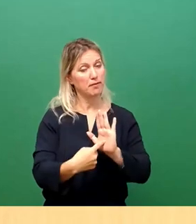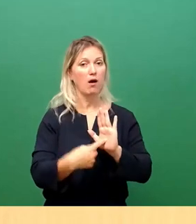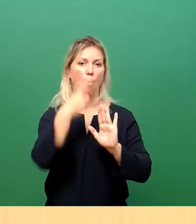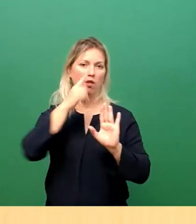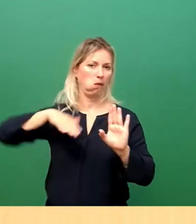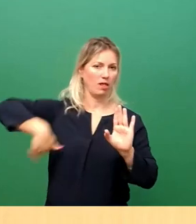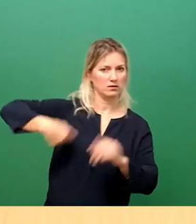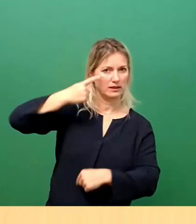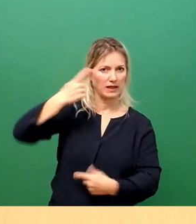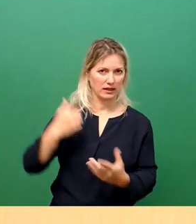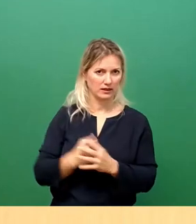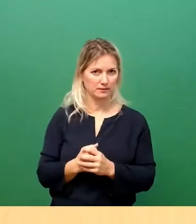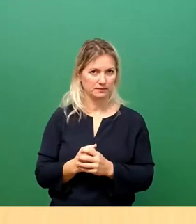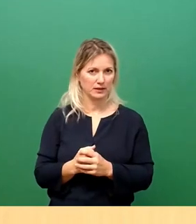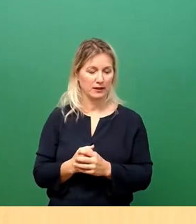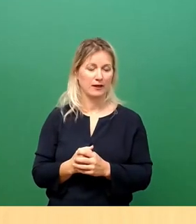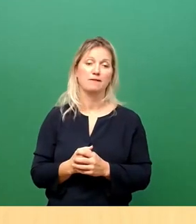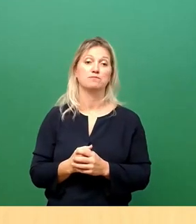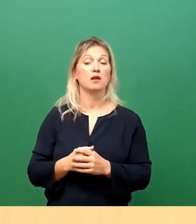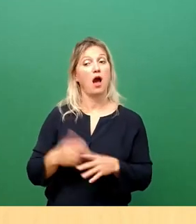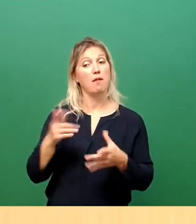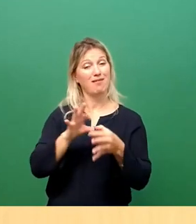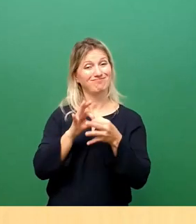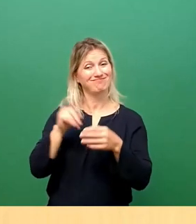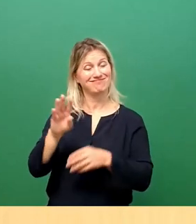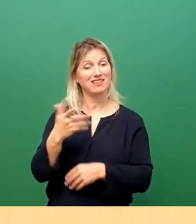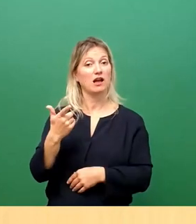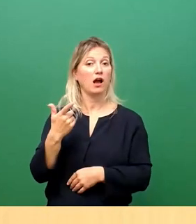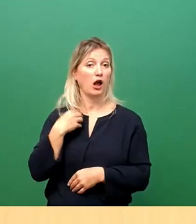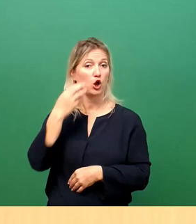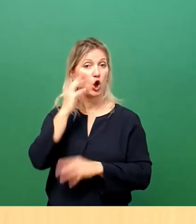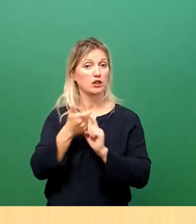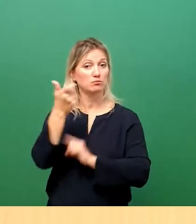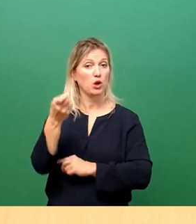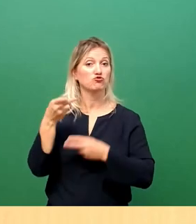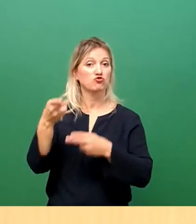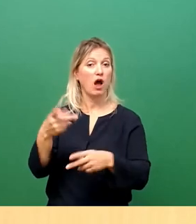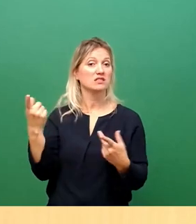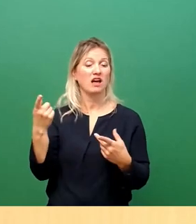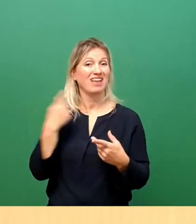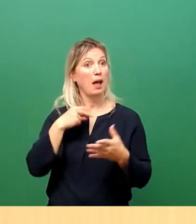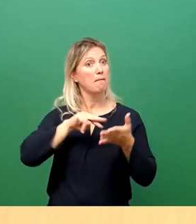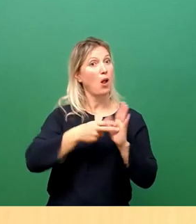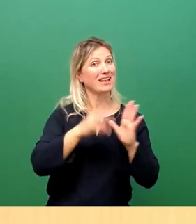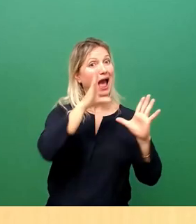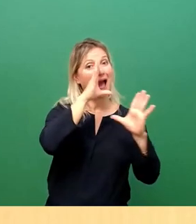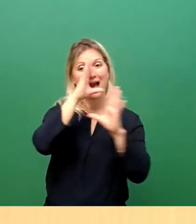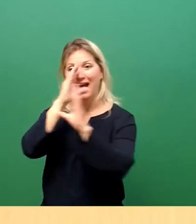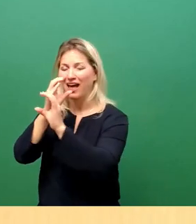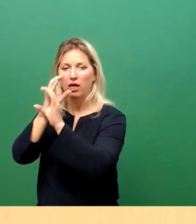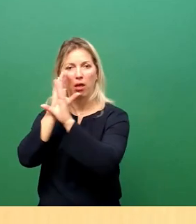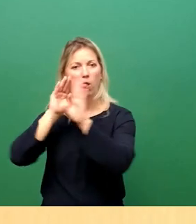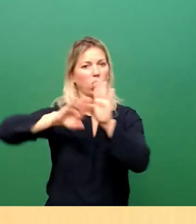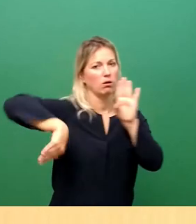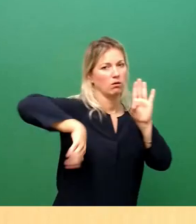die Zeilen stammt von Kontra K, die Königsbrücker Straße, die war immer der Schatten in der Politik. Und ich freue mich, dass die Linke diesen